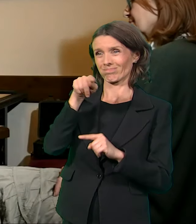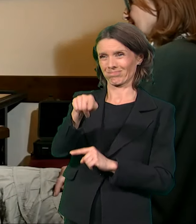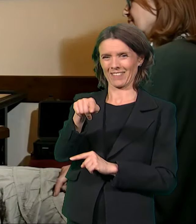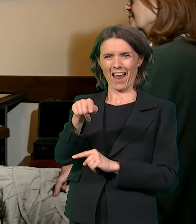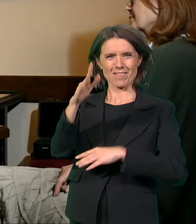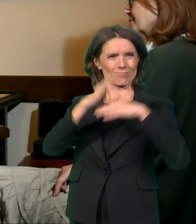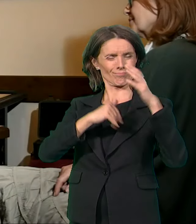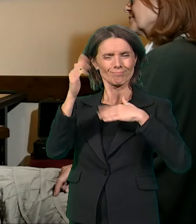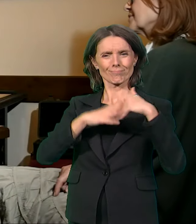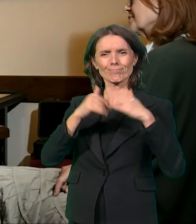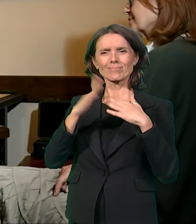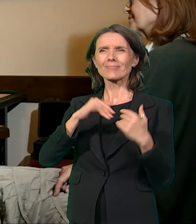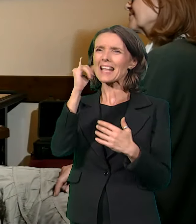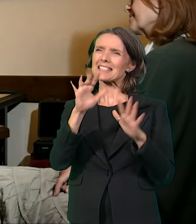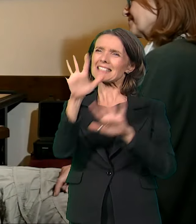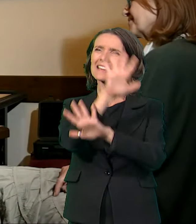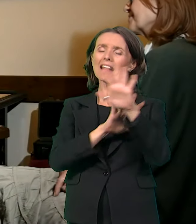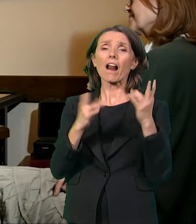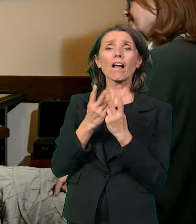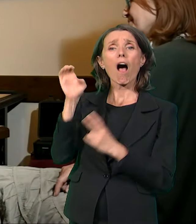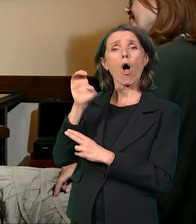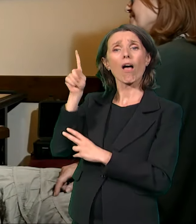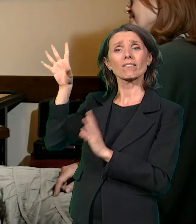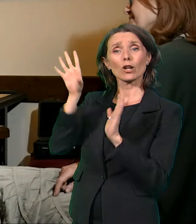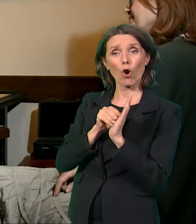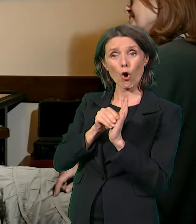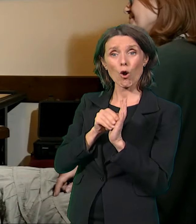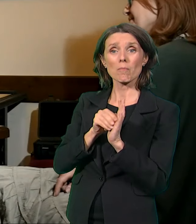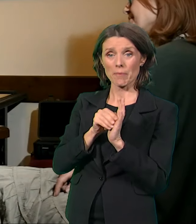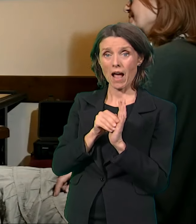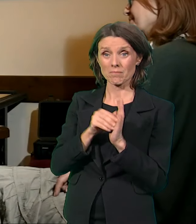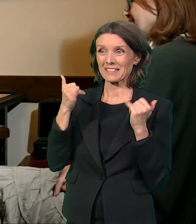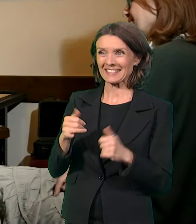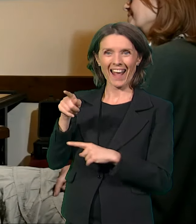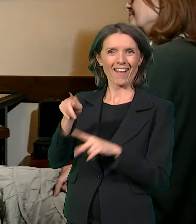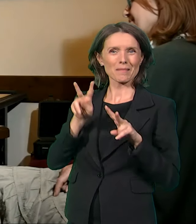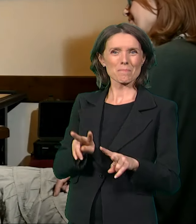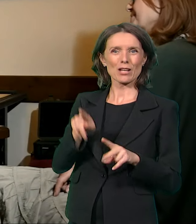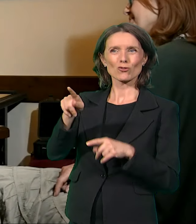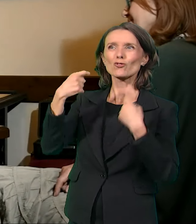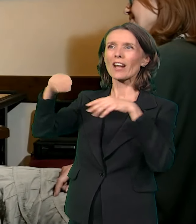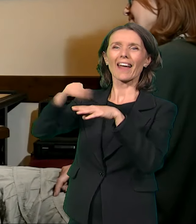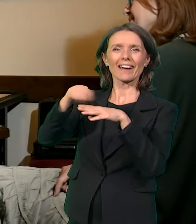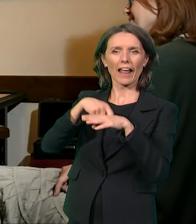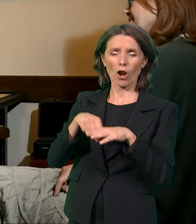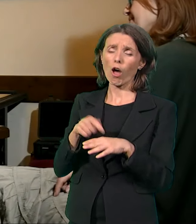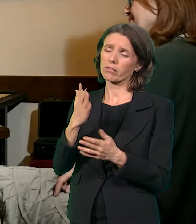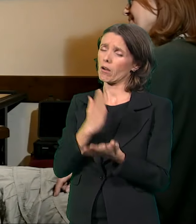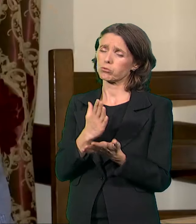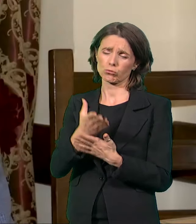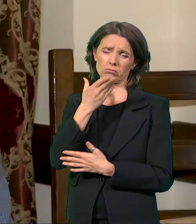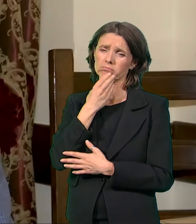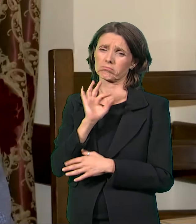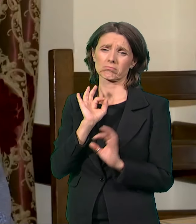evropskog. Pa i dan danas, kad Glejao sad se je renovira, to će biti jedan od lepih građevina. To